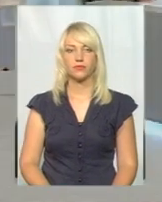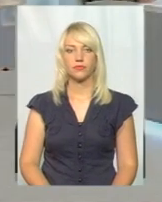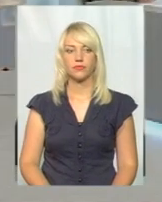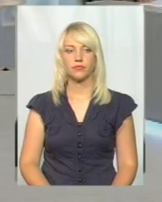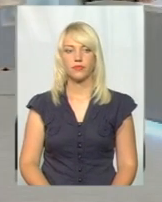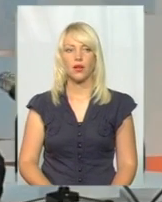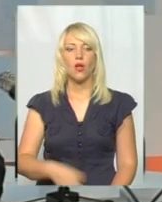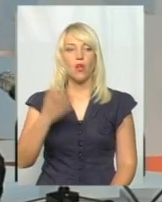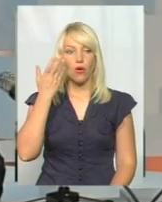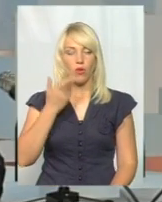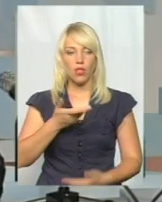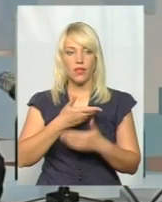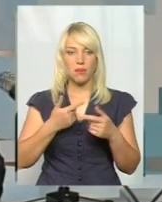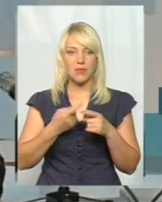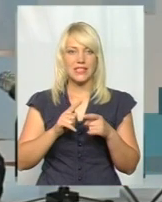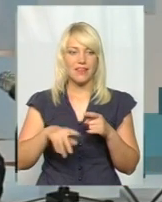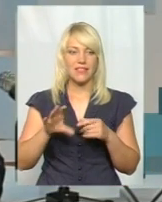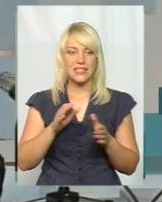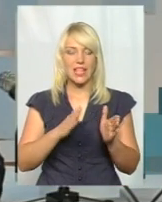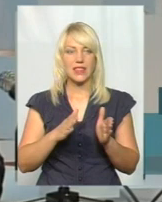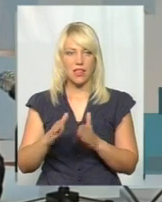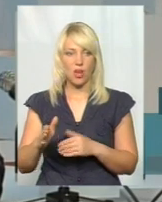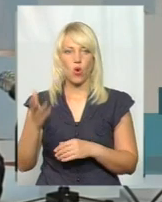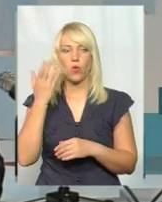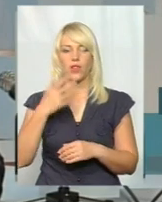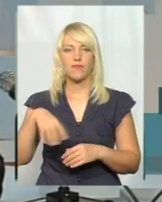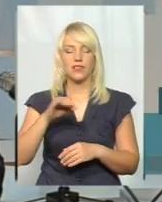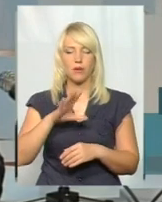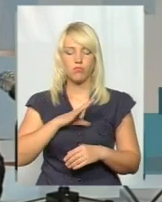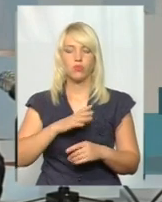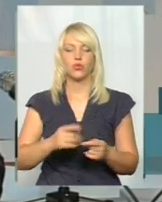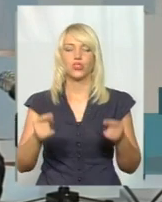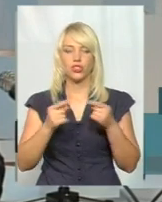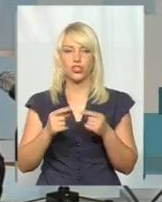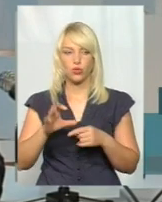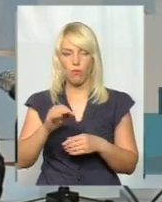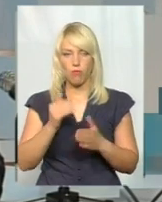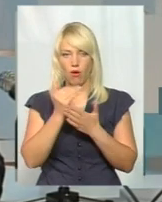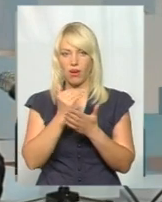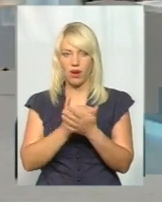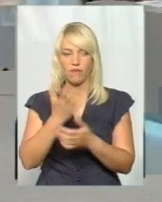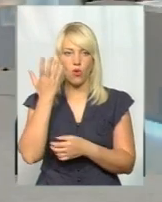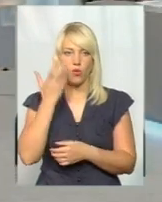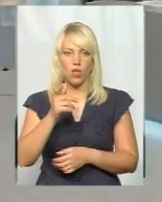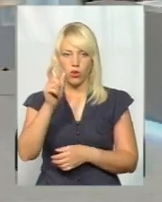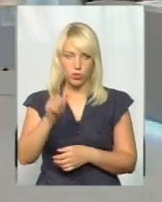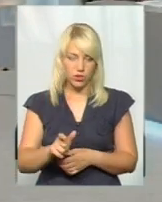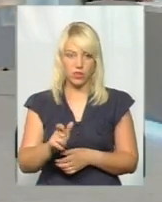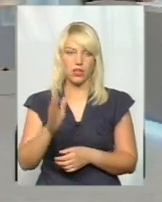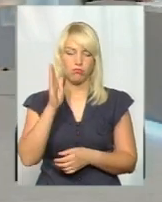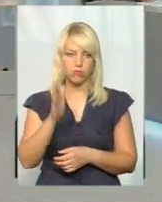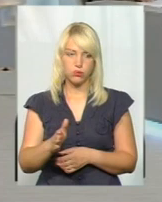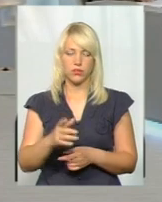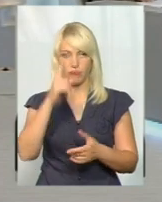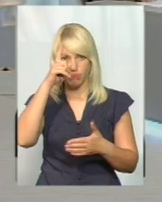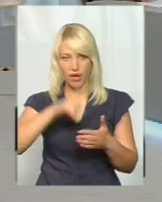Коли ми це все налагодимо, коли буде все ходити чітко по графіку, коли людина буде